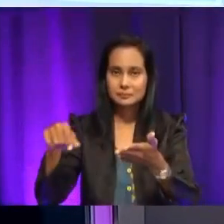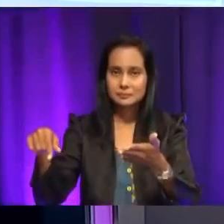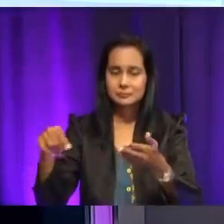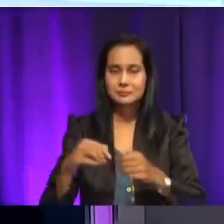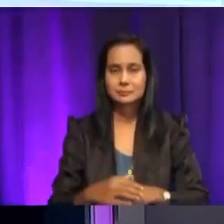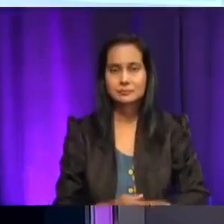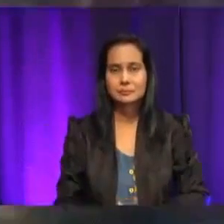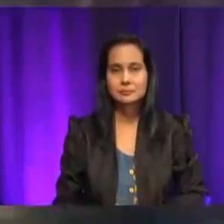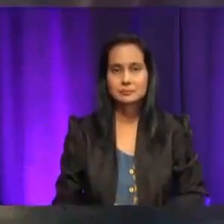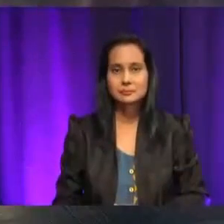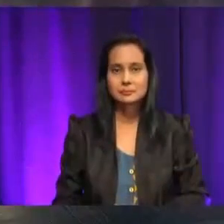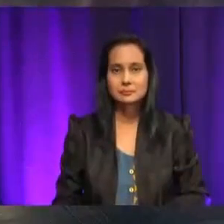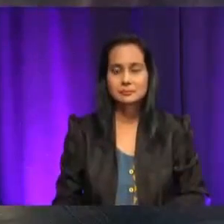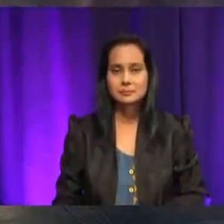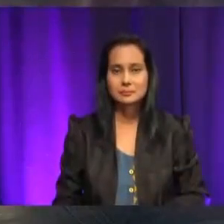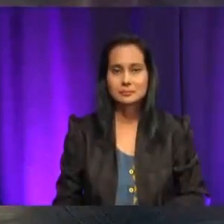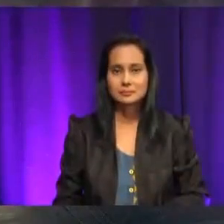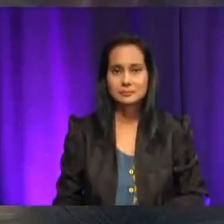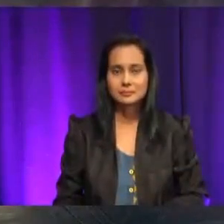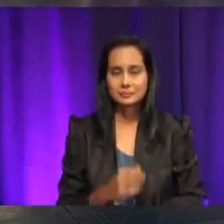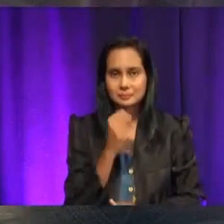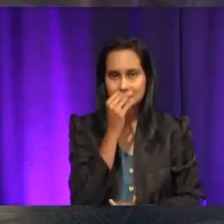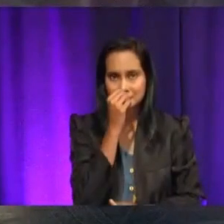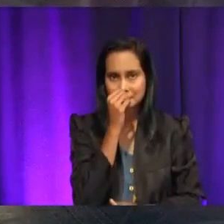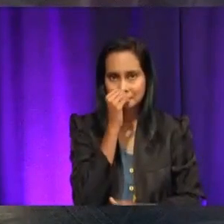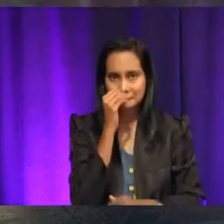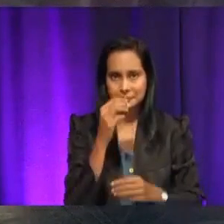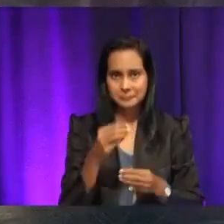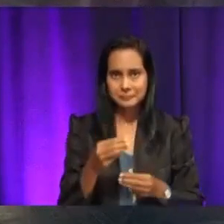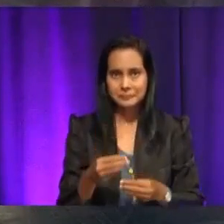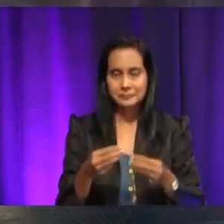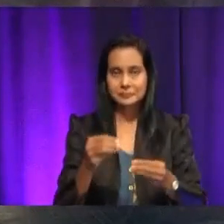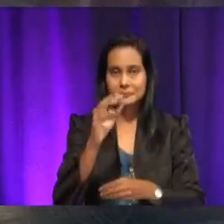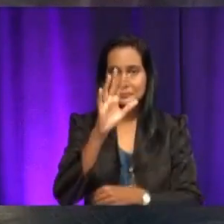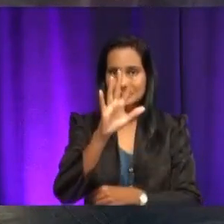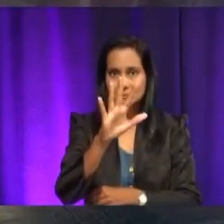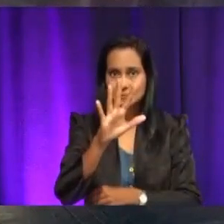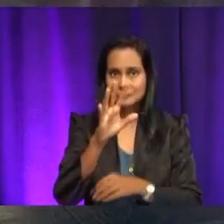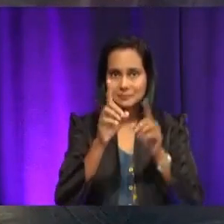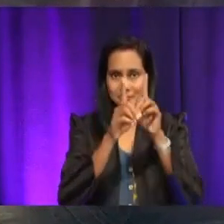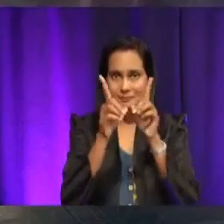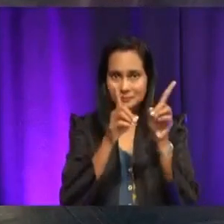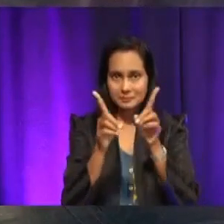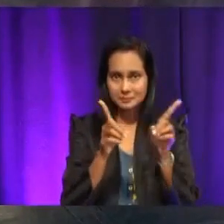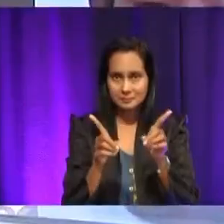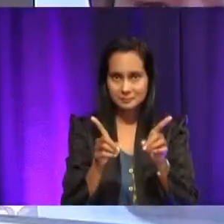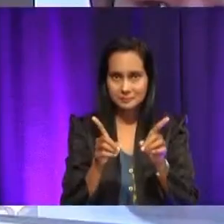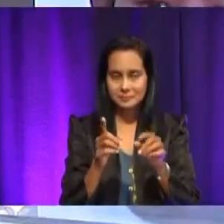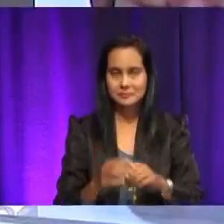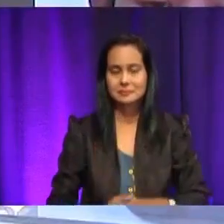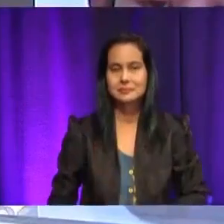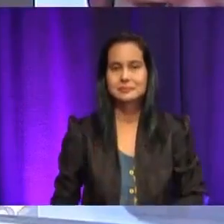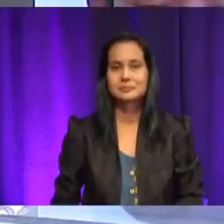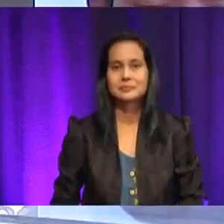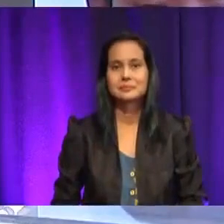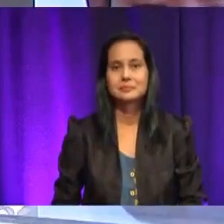Berapa ganjaran untuk Aish, Cikgu? Cikgu nak bagi lima token bintang kepada Aish. Okey, ini dia lima token untuk